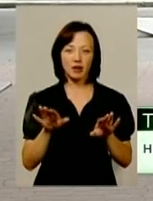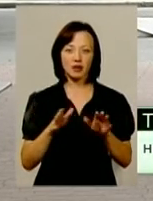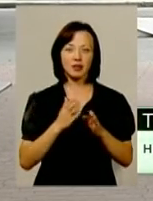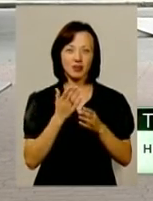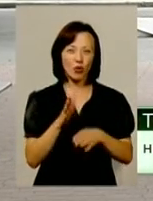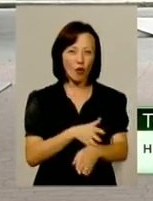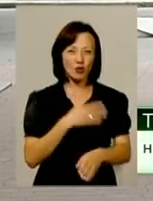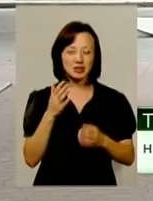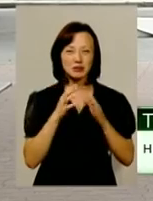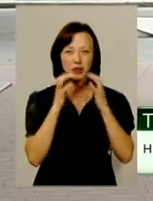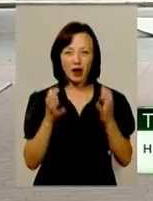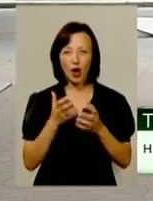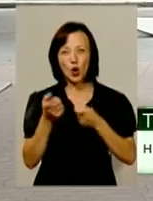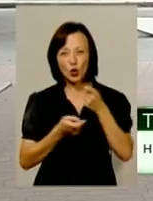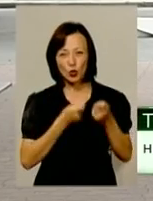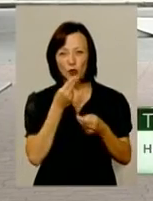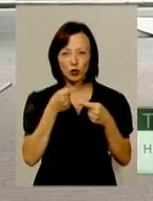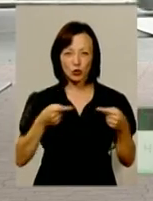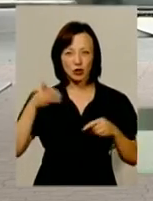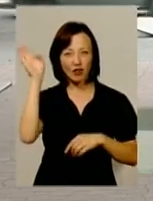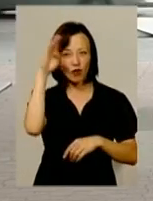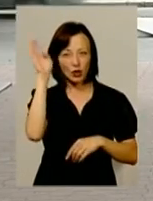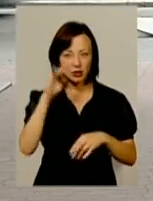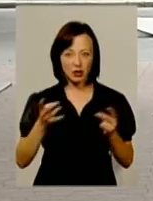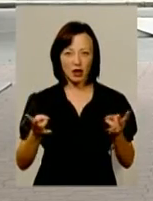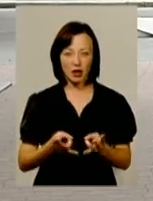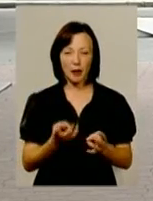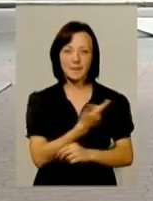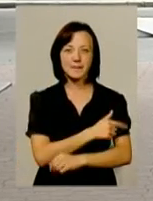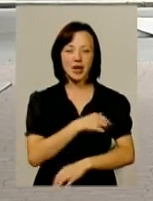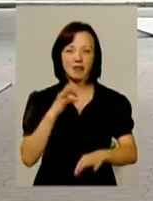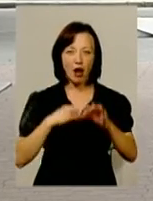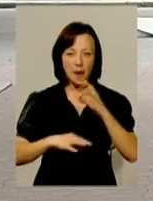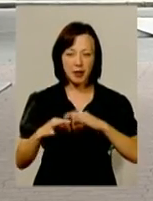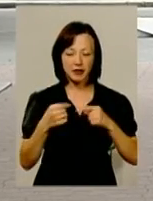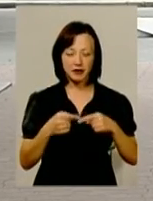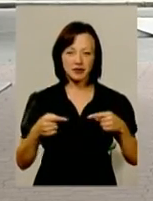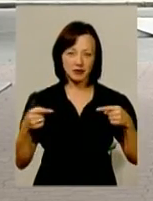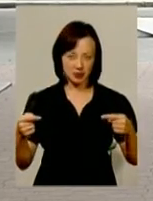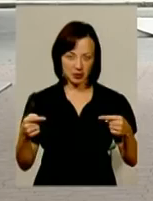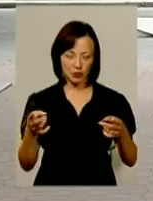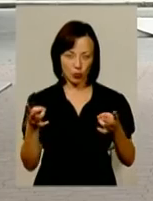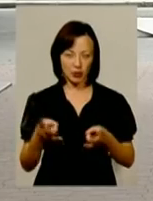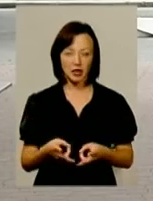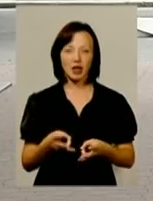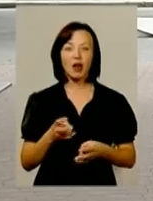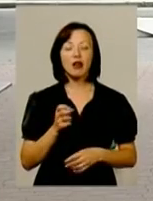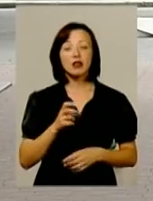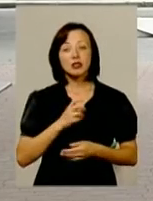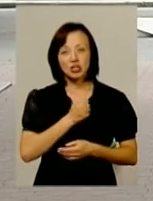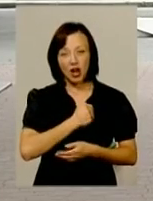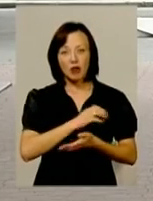зберігання, крупи, продукти, вода, медикаменти і всі необхідні речі. Адже війна, на жаль,